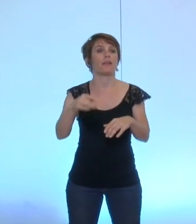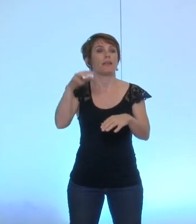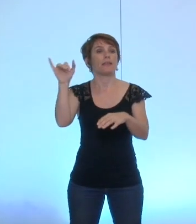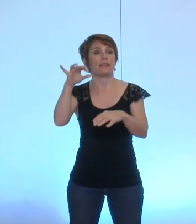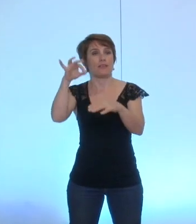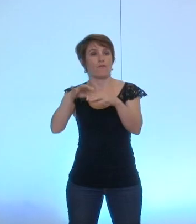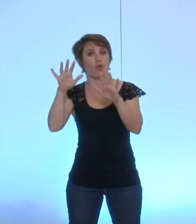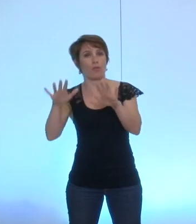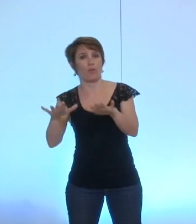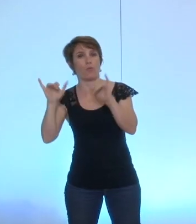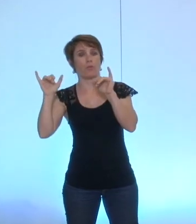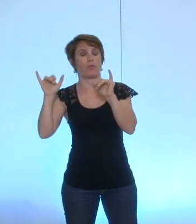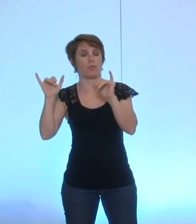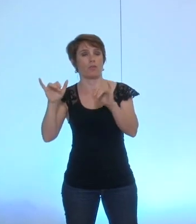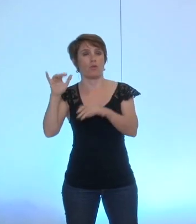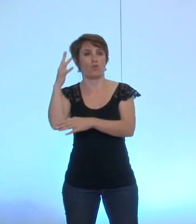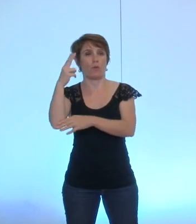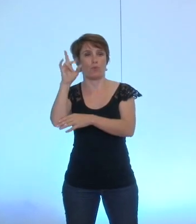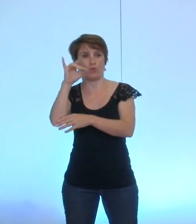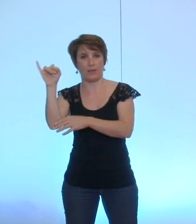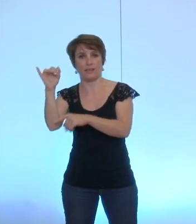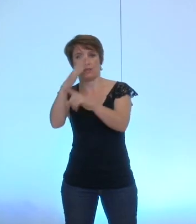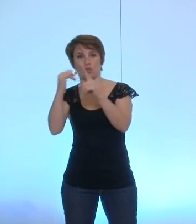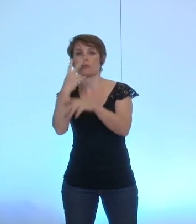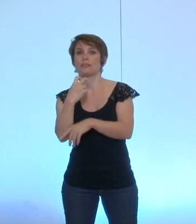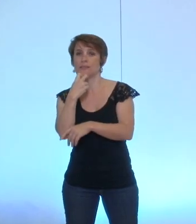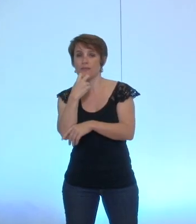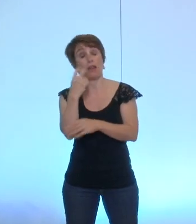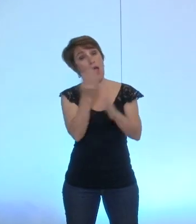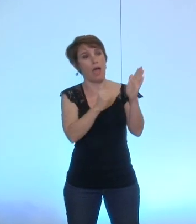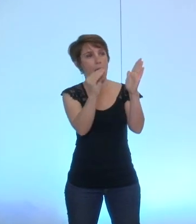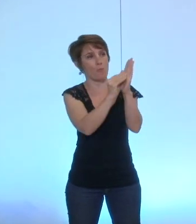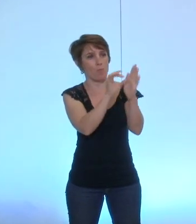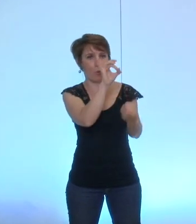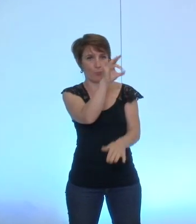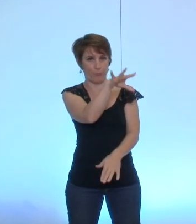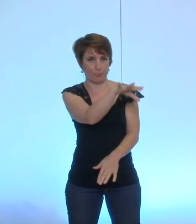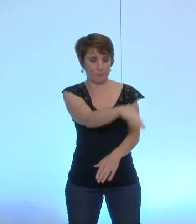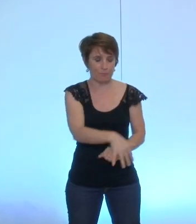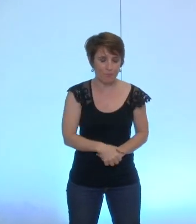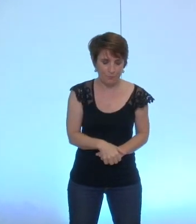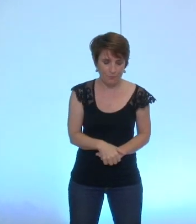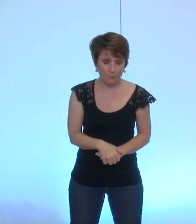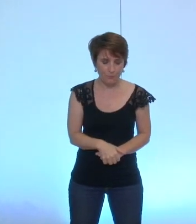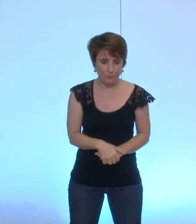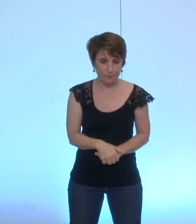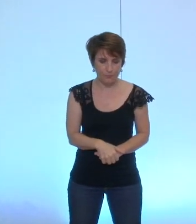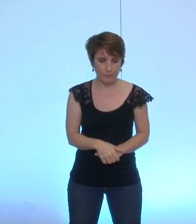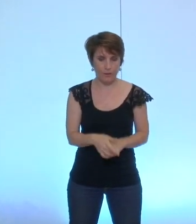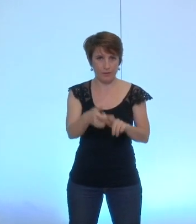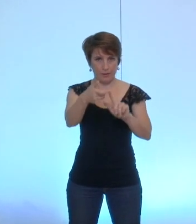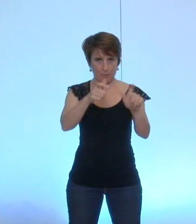'abstient le groupe UMP UDI et Société Civile cet amendement est donc rejeté nous en arrivons